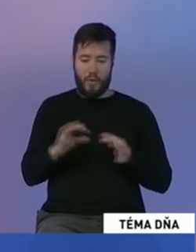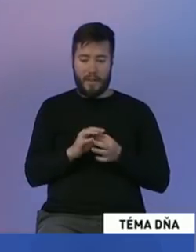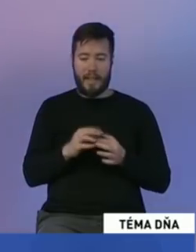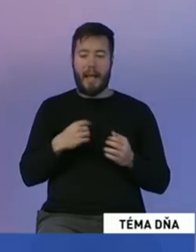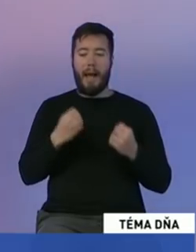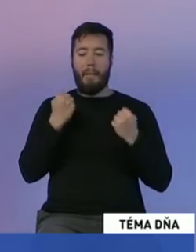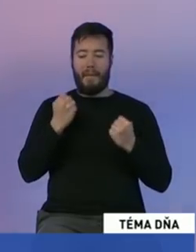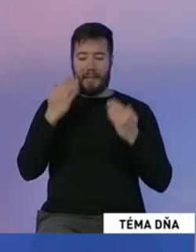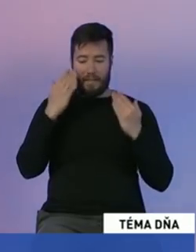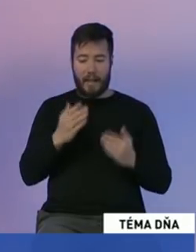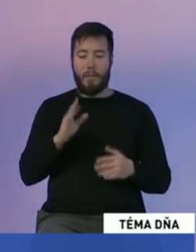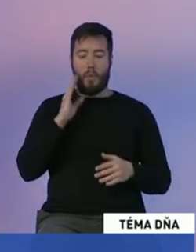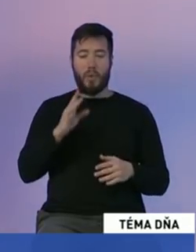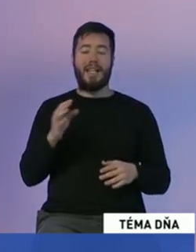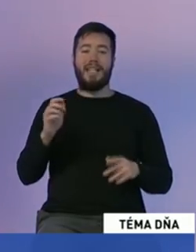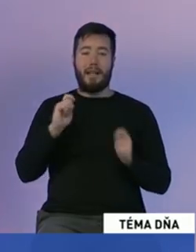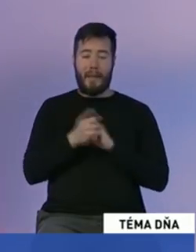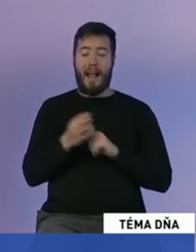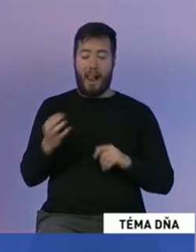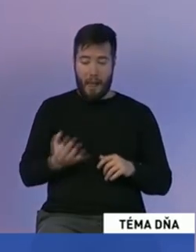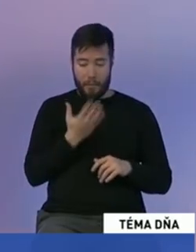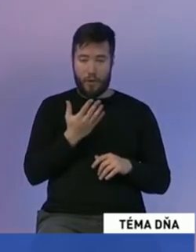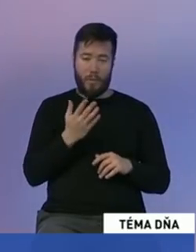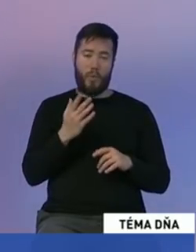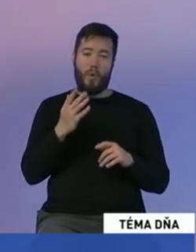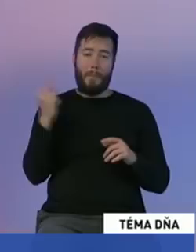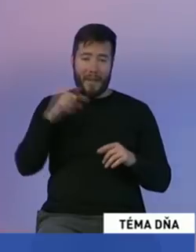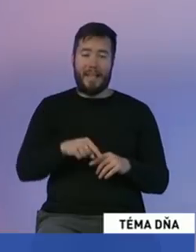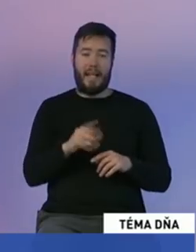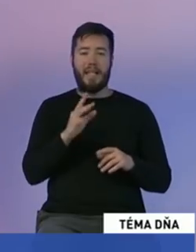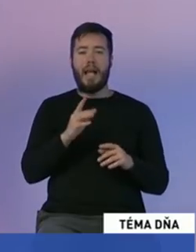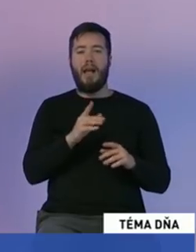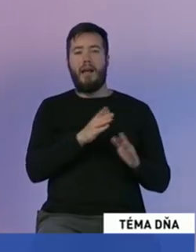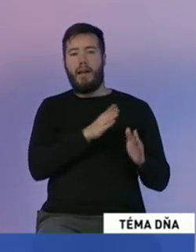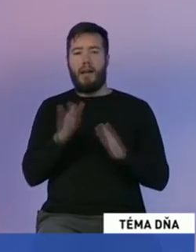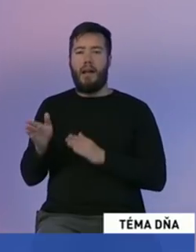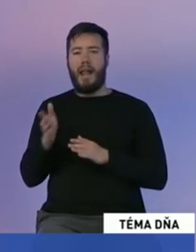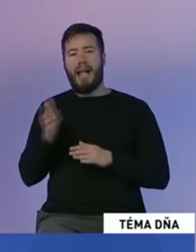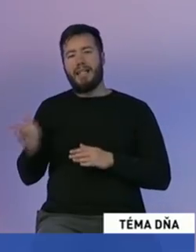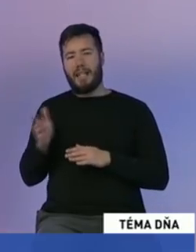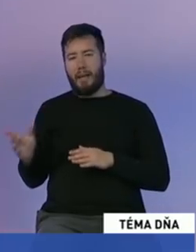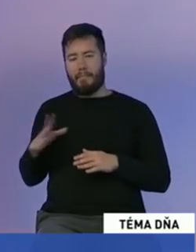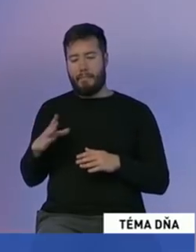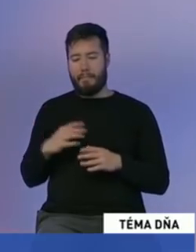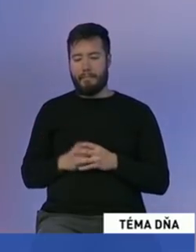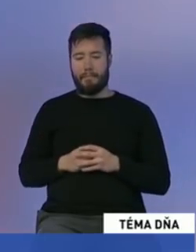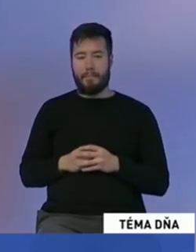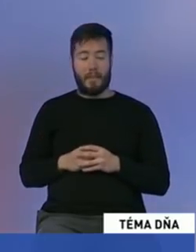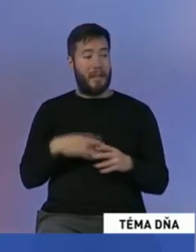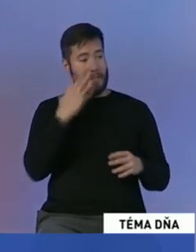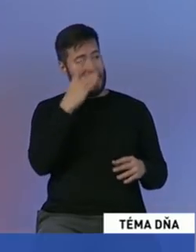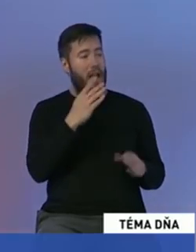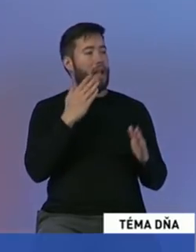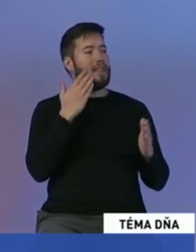verím, že to bude zmena k lepšiemu a že to nebude zmena čo sa týka extrému. Čiže najmä tá nedôvera v justíciu v políciu, to sú tie